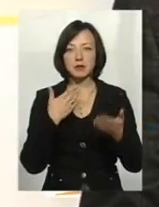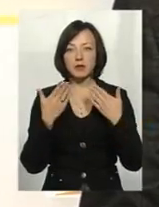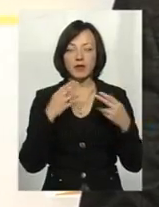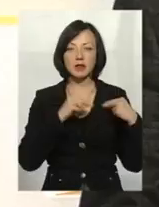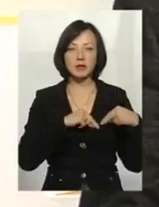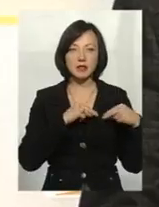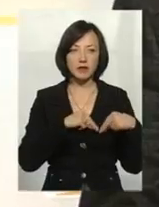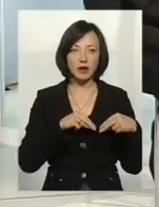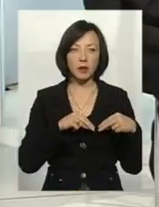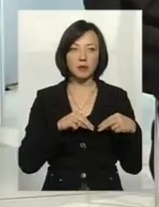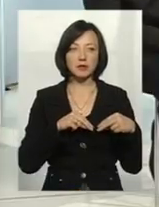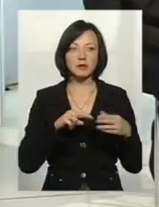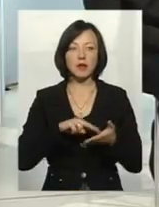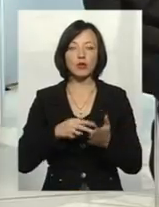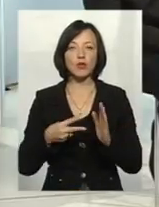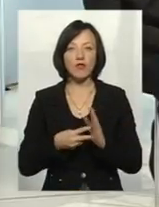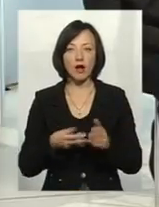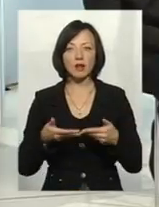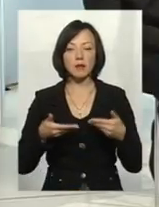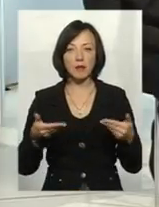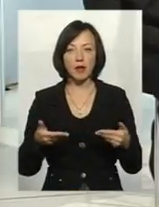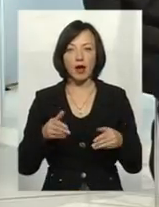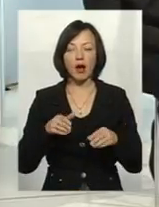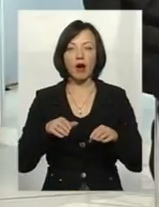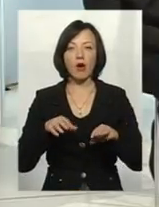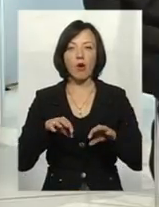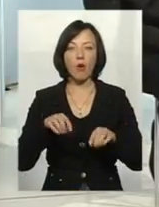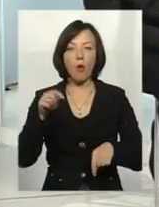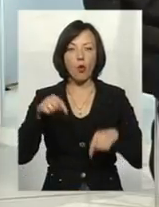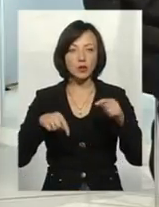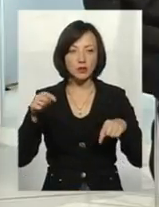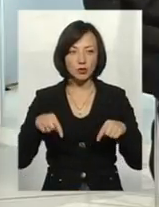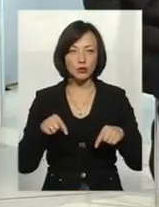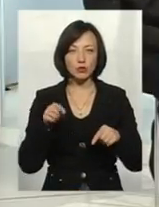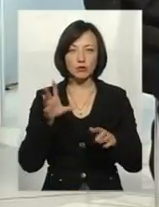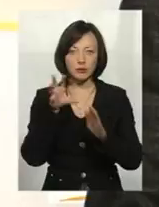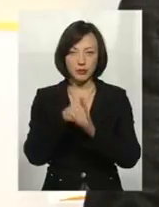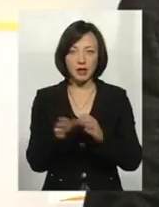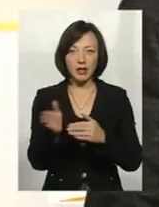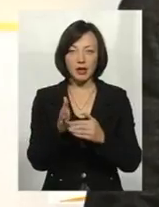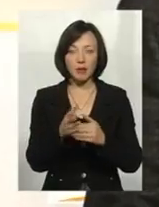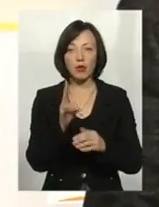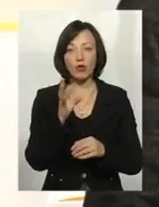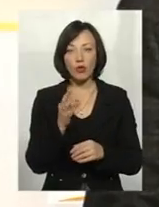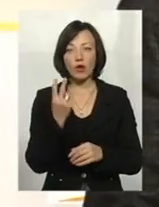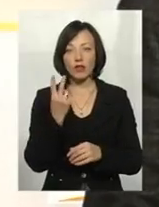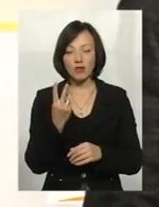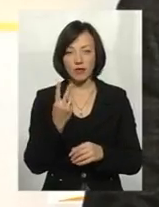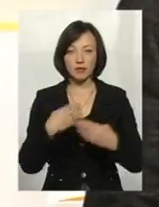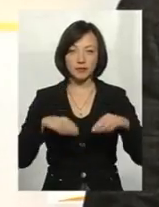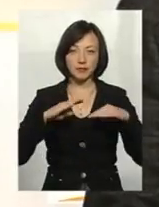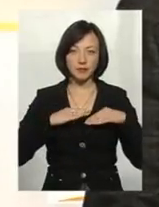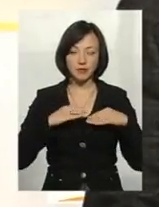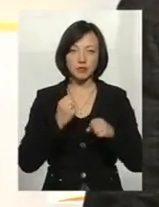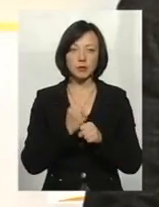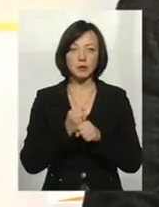працівниками, планували ми і осінню зарибити, але є два фактори, які вони нам радять, щоб